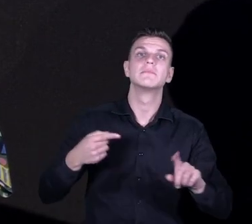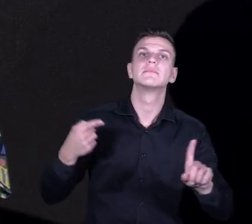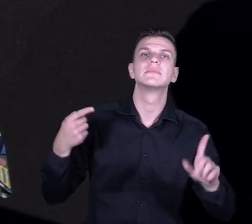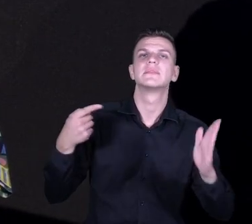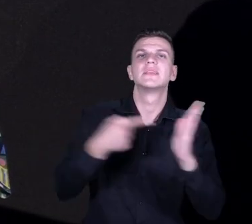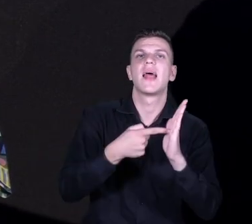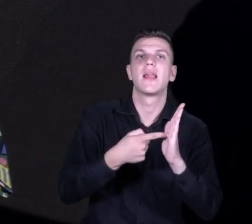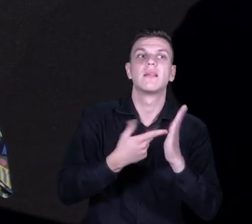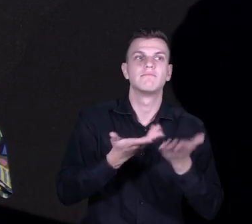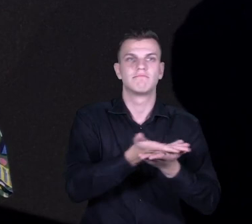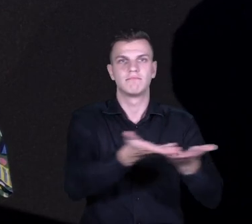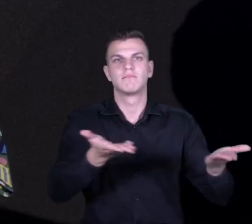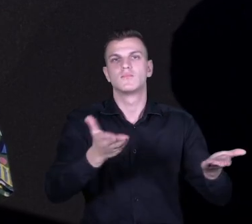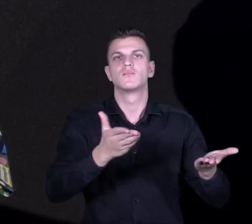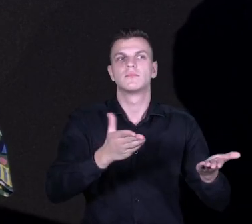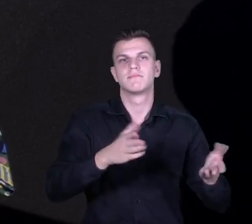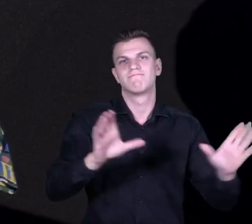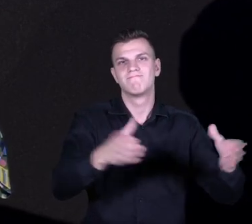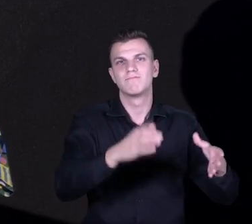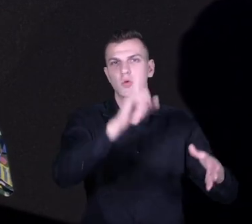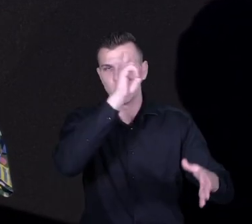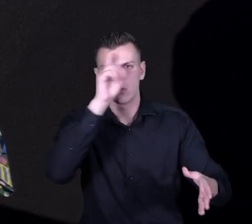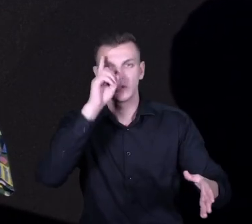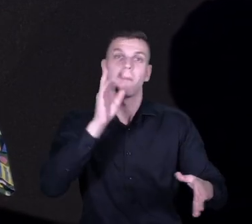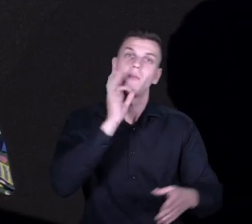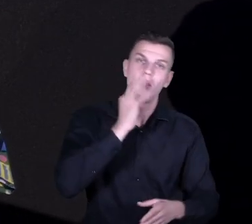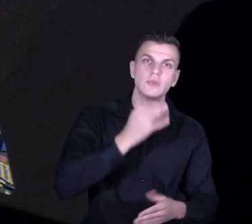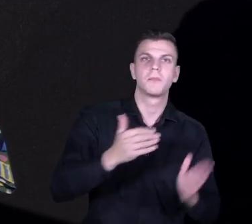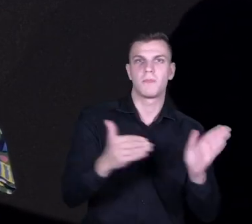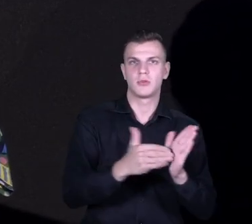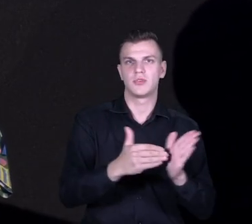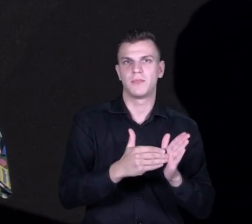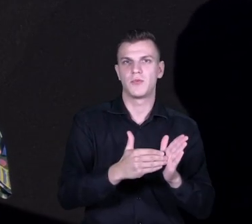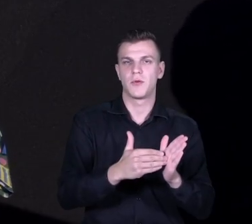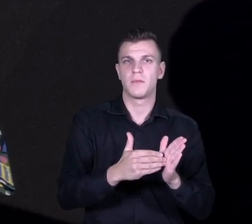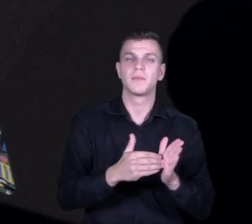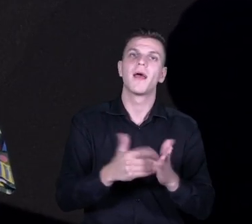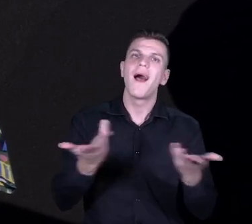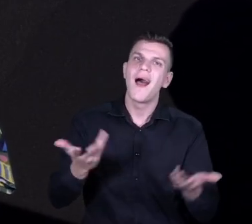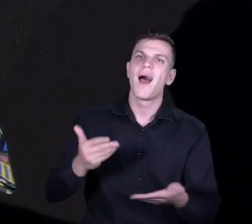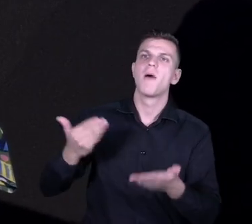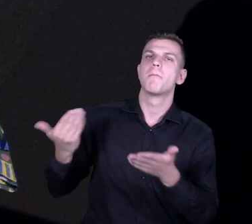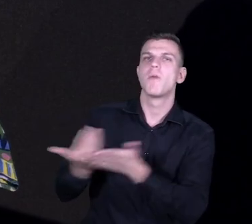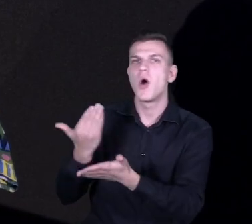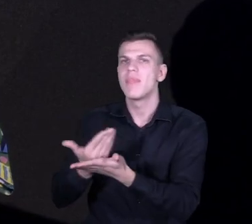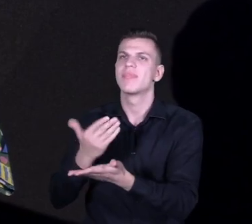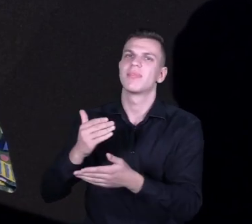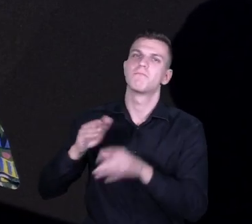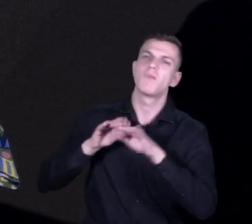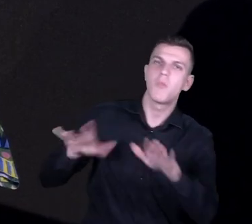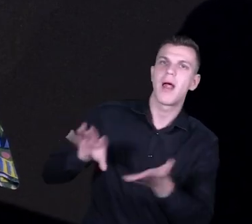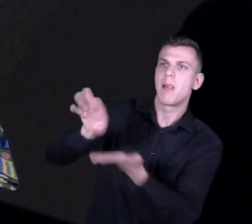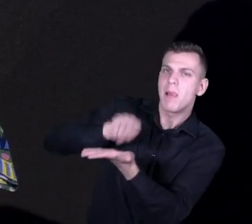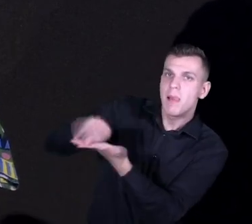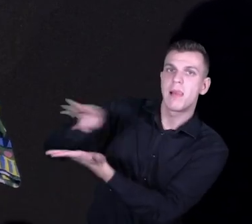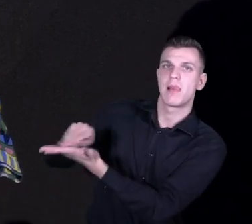środowiska. I gonitwa za modami, za trendami, próba wpisywania się